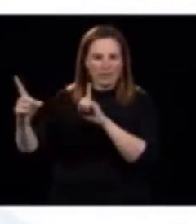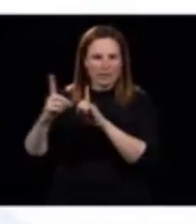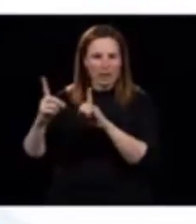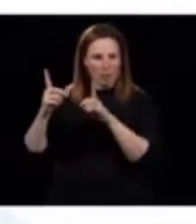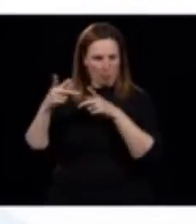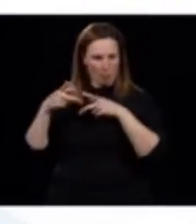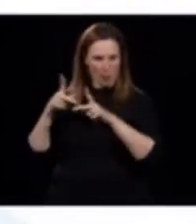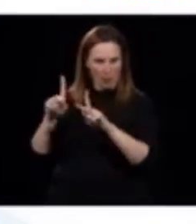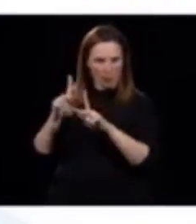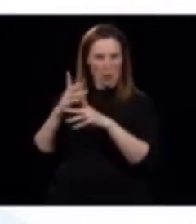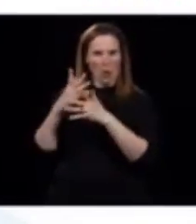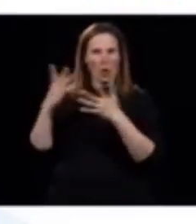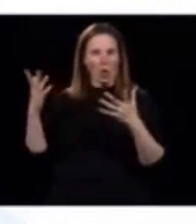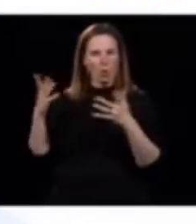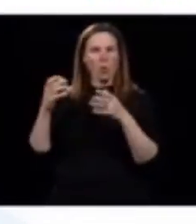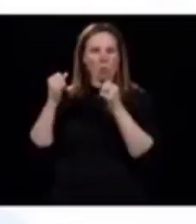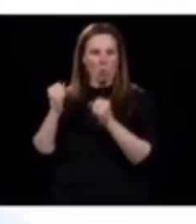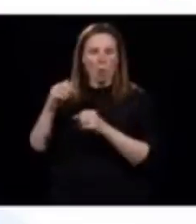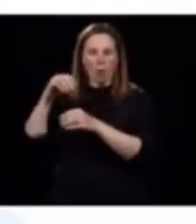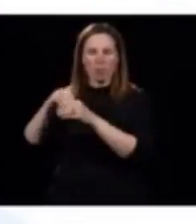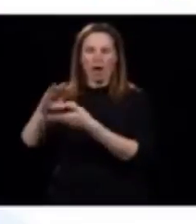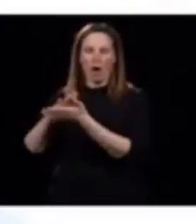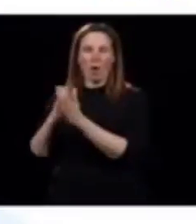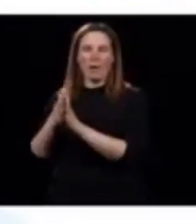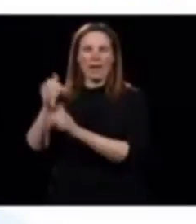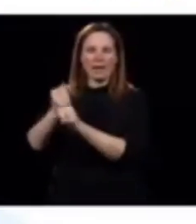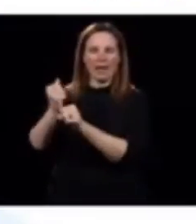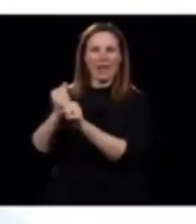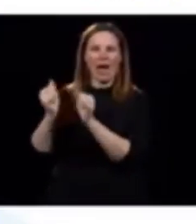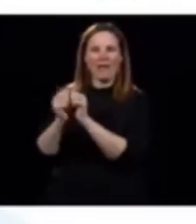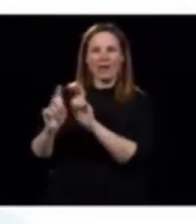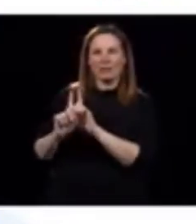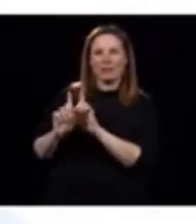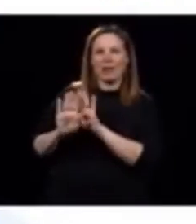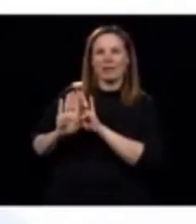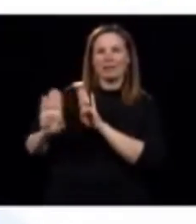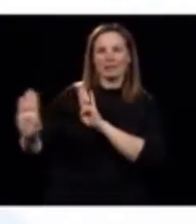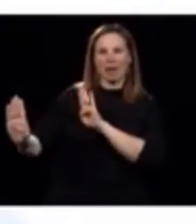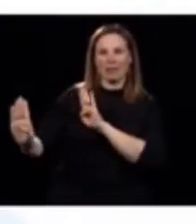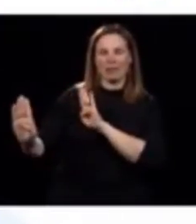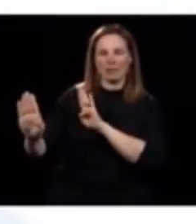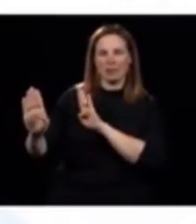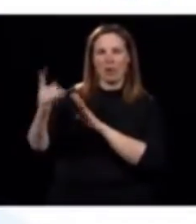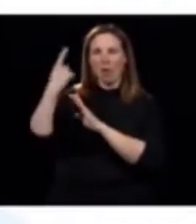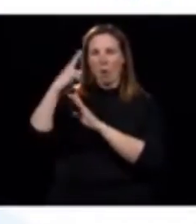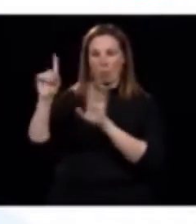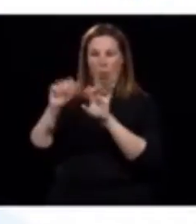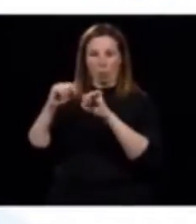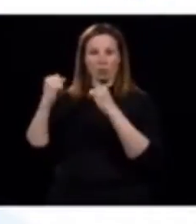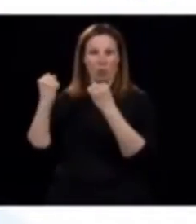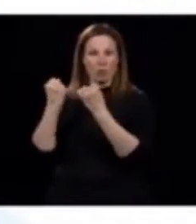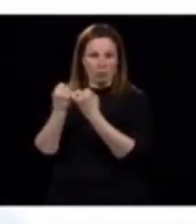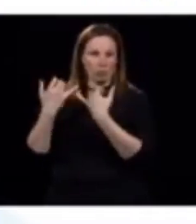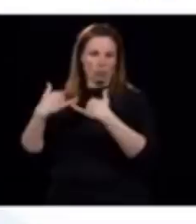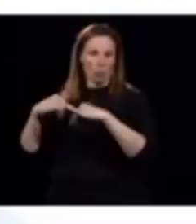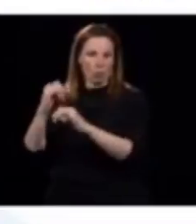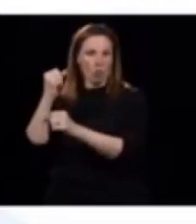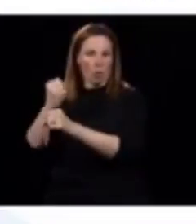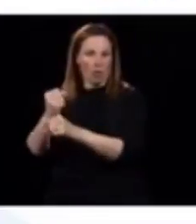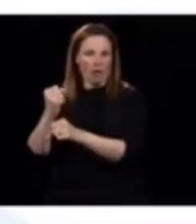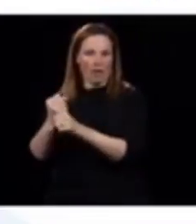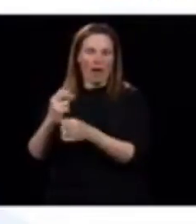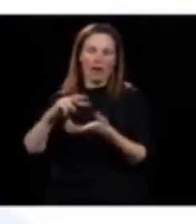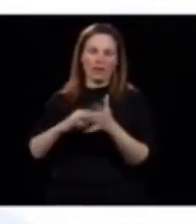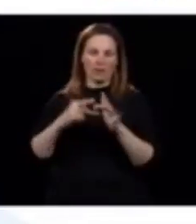distanciation, de reprendre pour permettre à la société de fonctionner. Donc, il y aura à la fois une analyse, je vous dirais, de santé